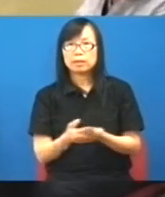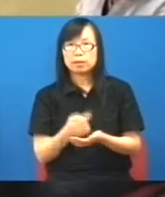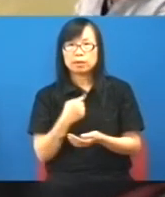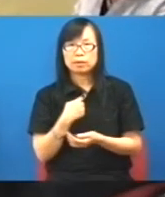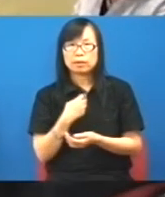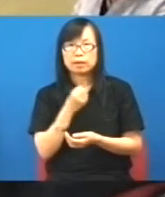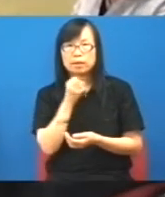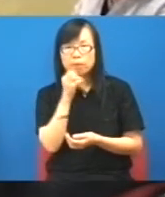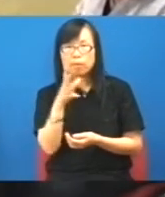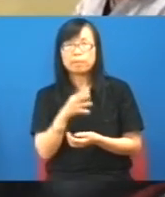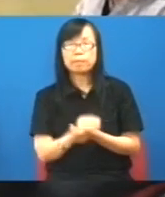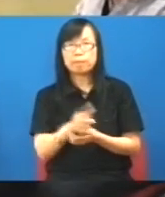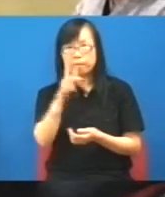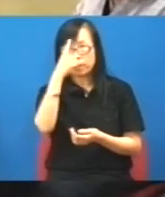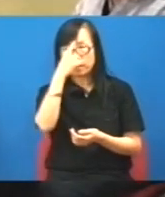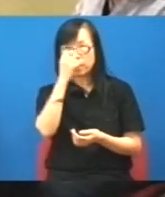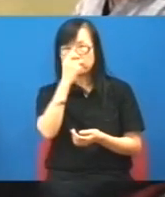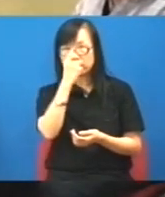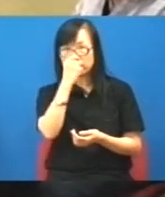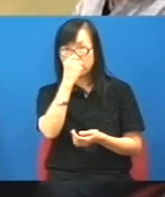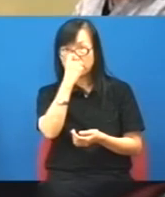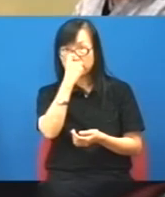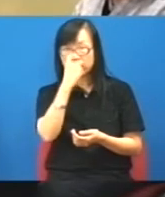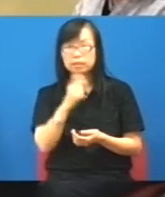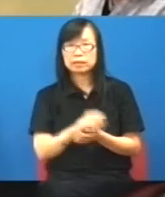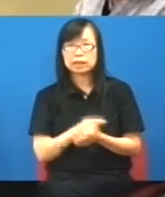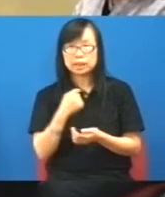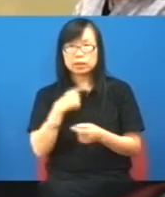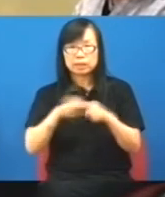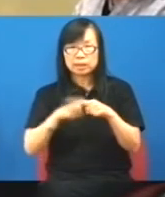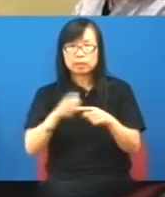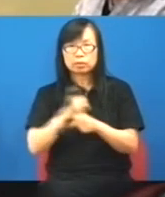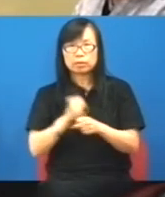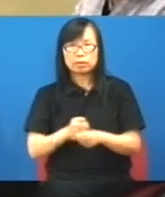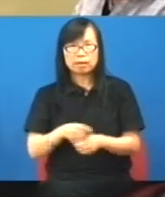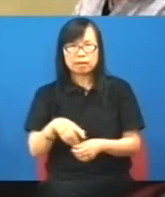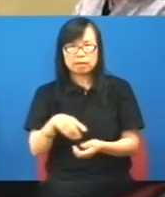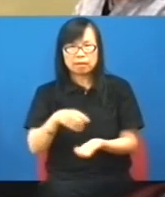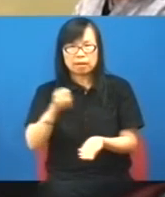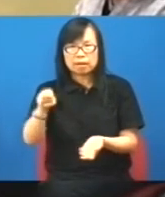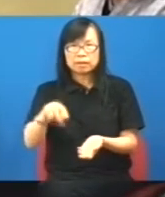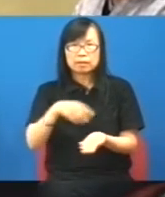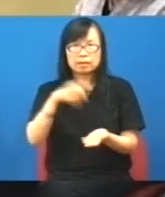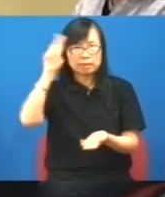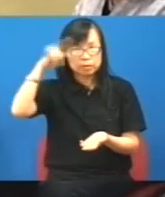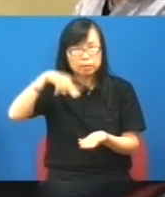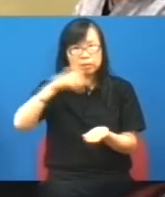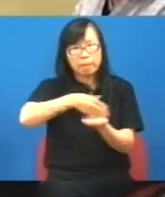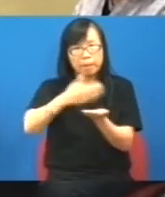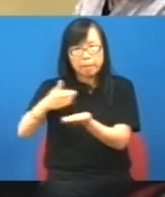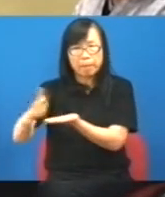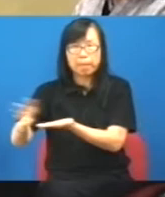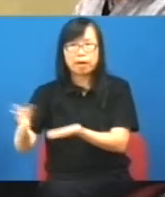明給梁先生今天要實行如果你不派每天審查那就